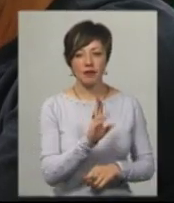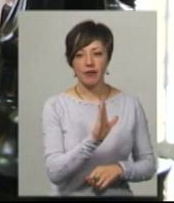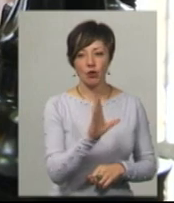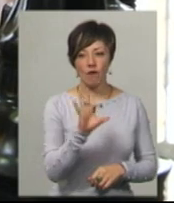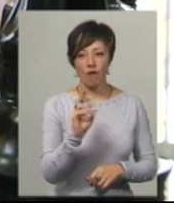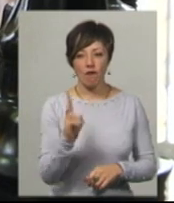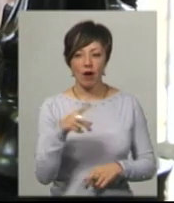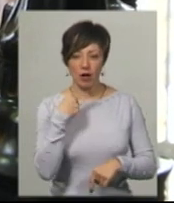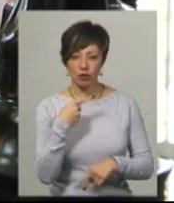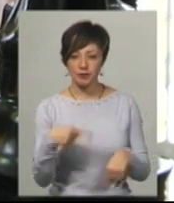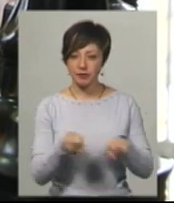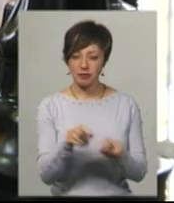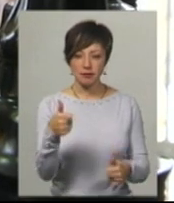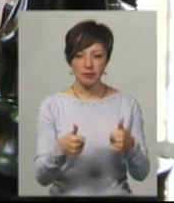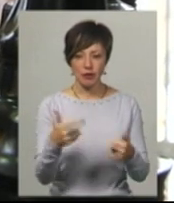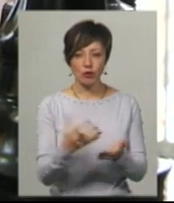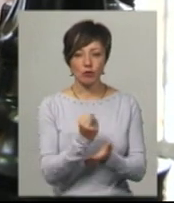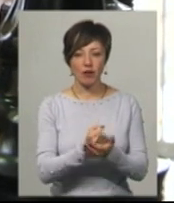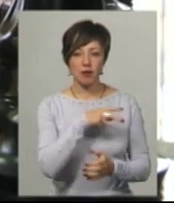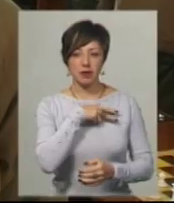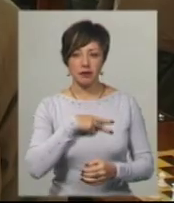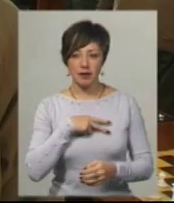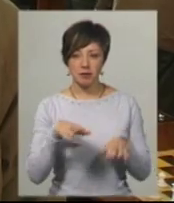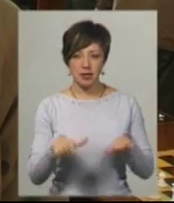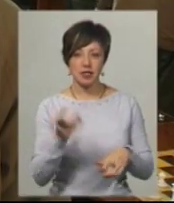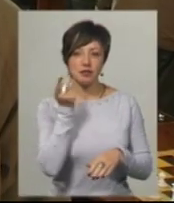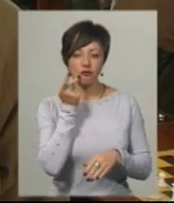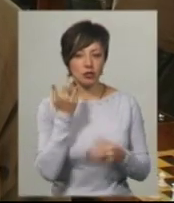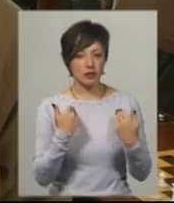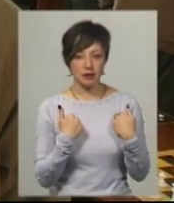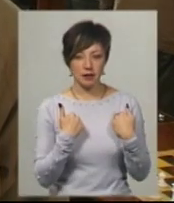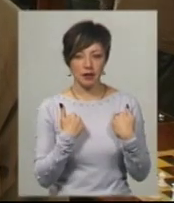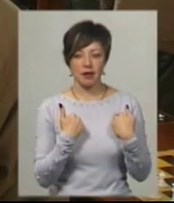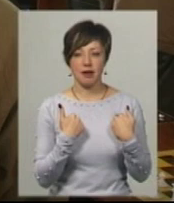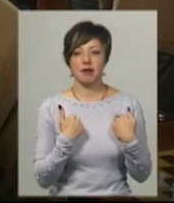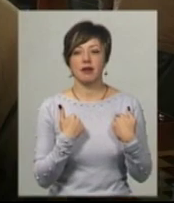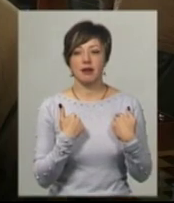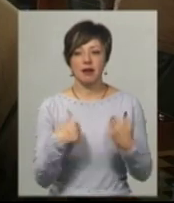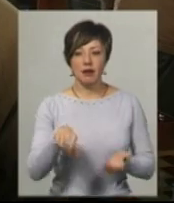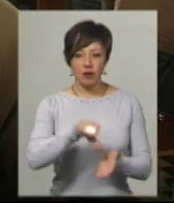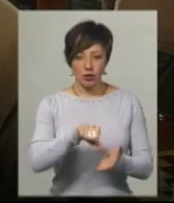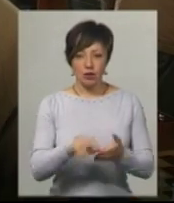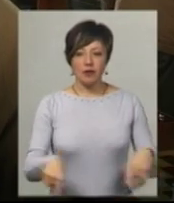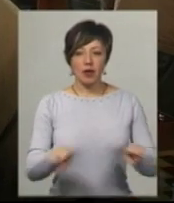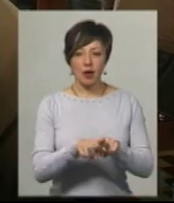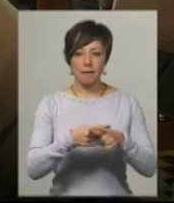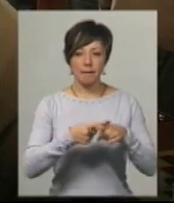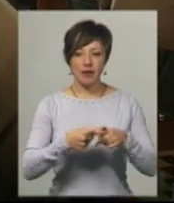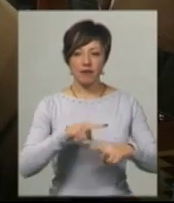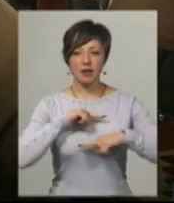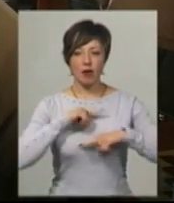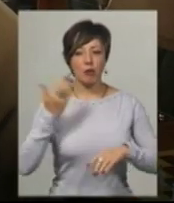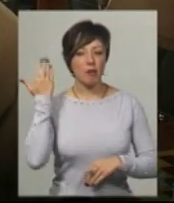каже, на таких змаганнях засвідчить здобуває призові місця. Взагалі, то я приймаю таких участь в полуфіналах